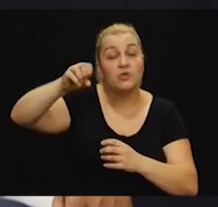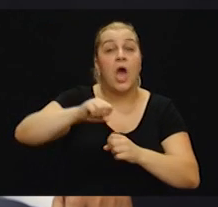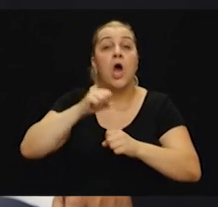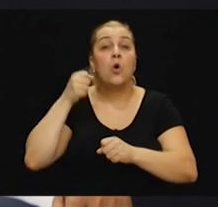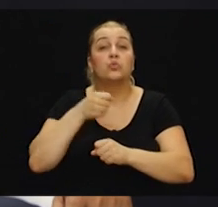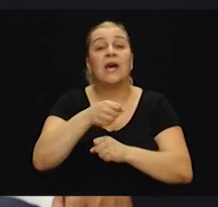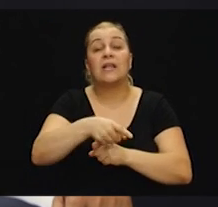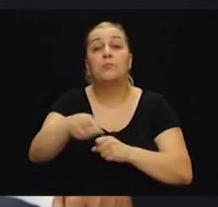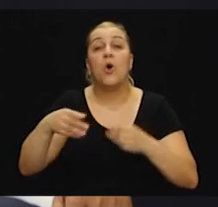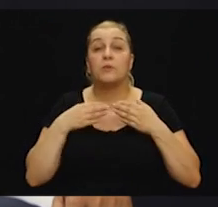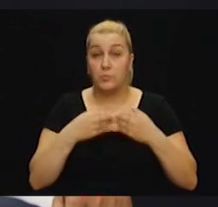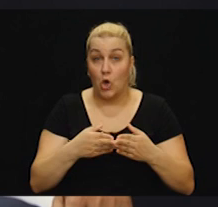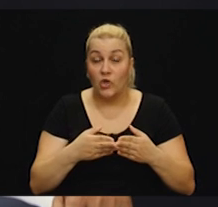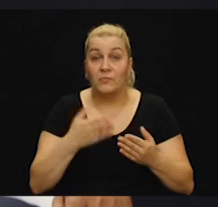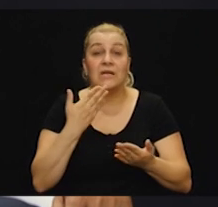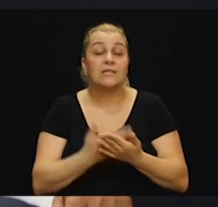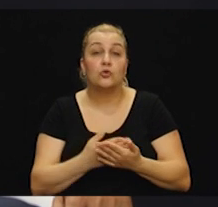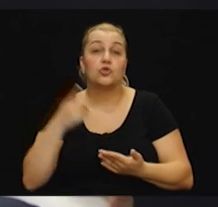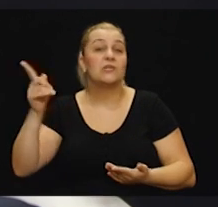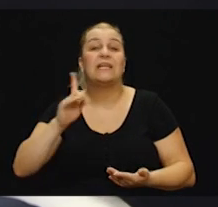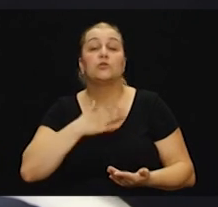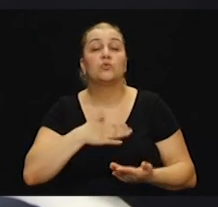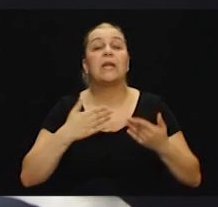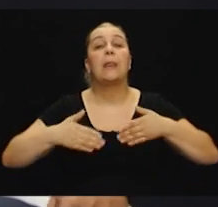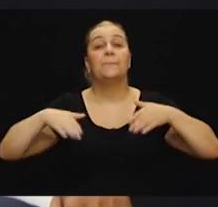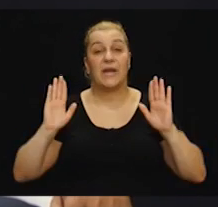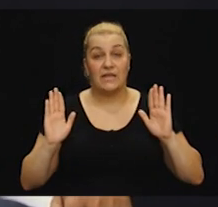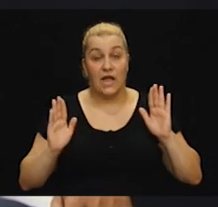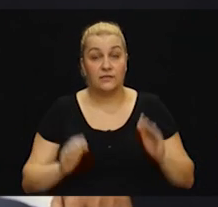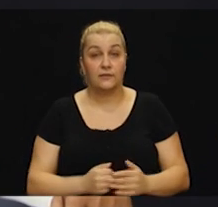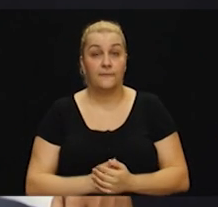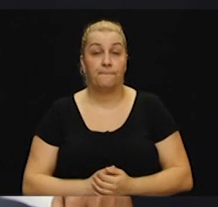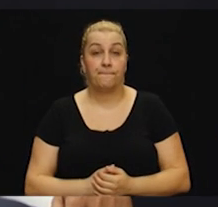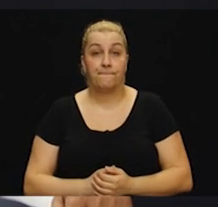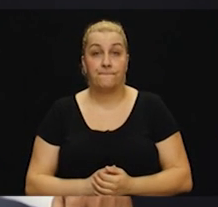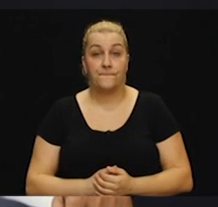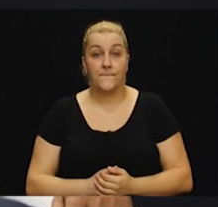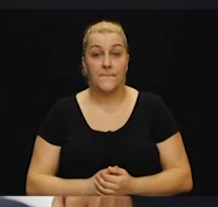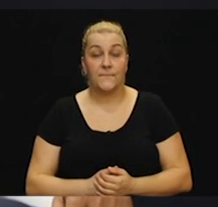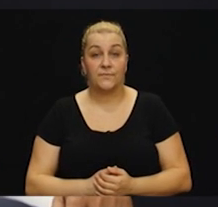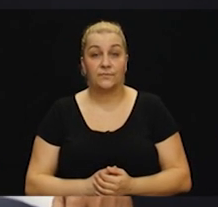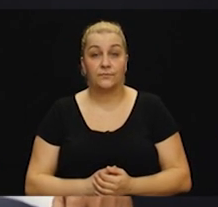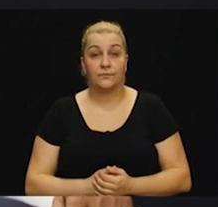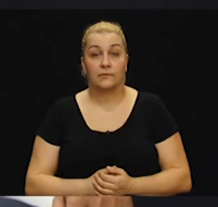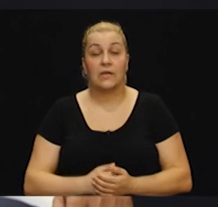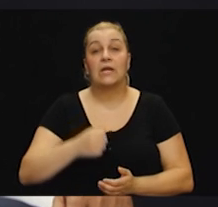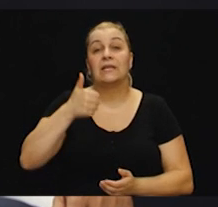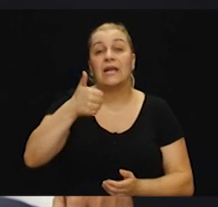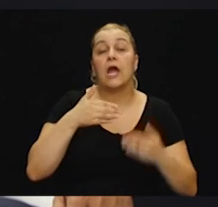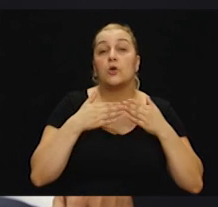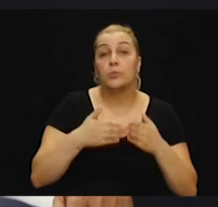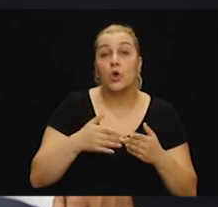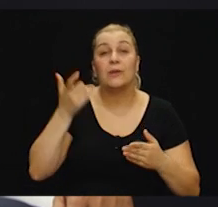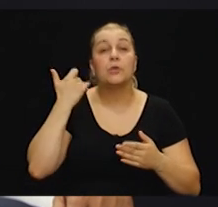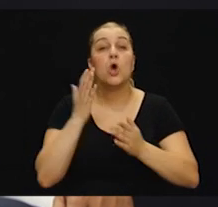po tim brodovima, jer se nisu tili oni pridati, nisu pristali na tu pridaju. I jedan